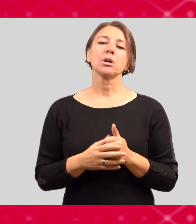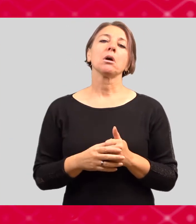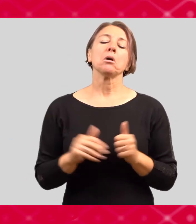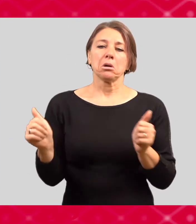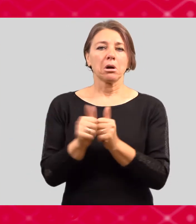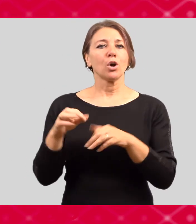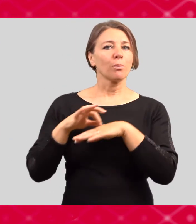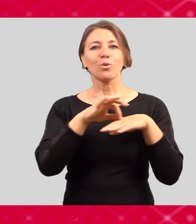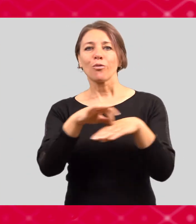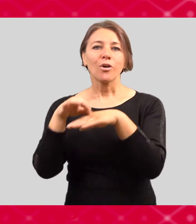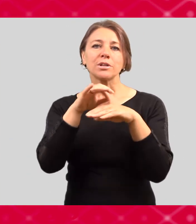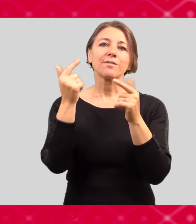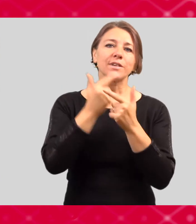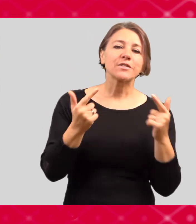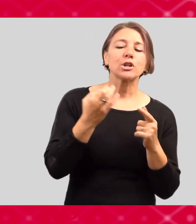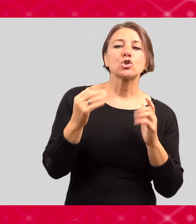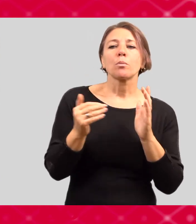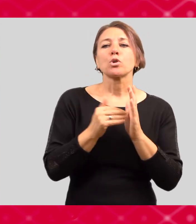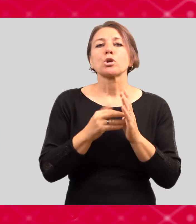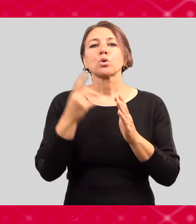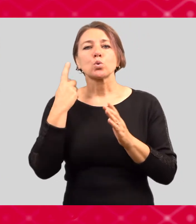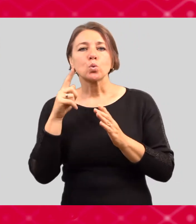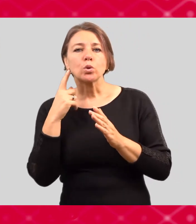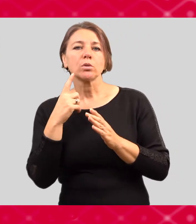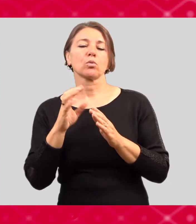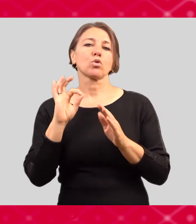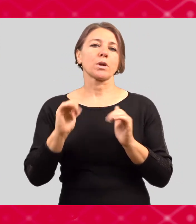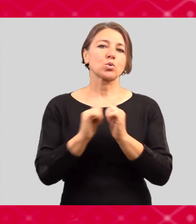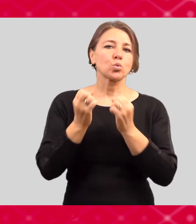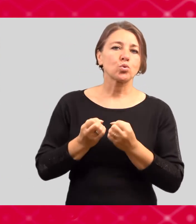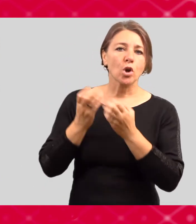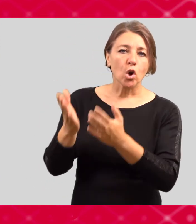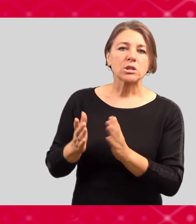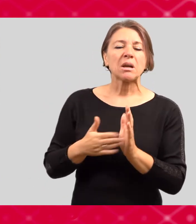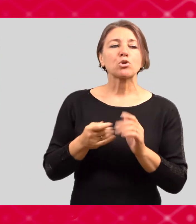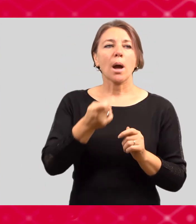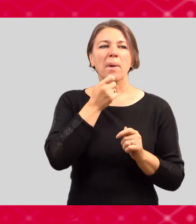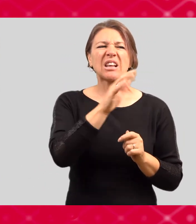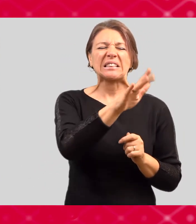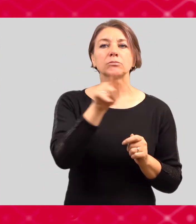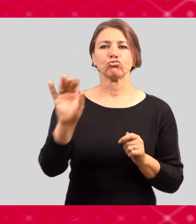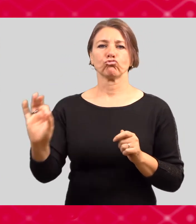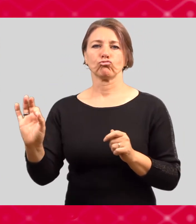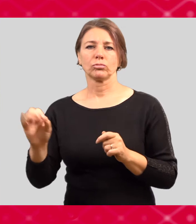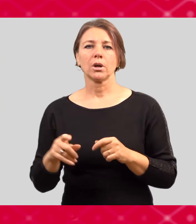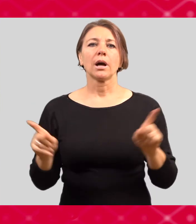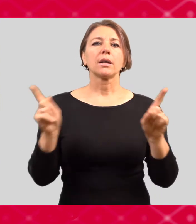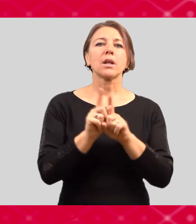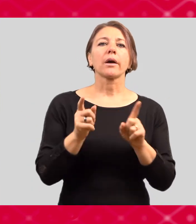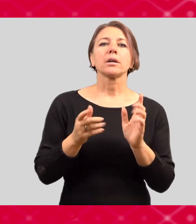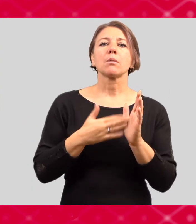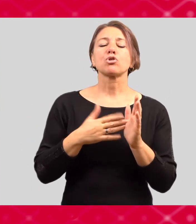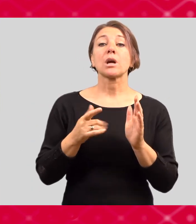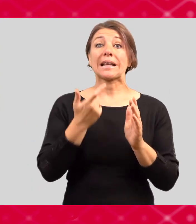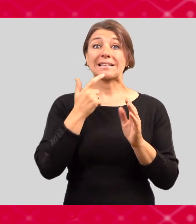vás provedou studiem. To znamená, řeknou vám, v jaké menze třeba vaří dobré jídlo, jak